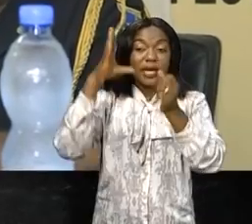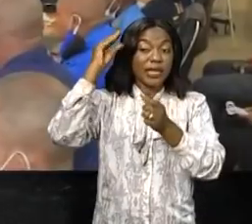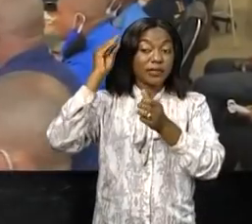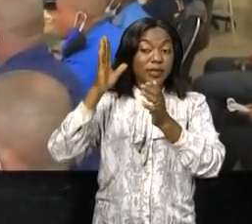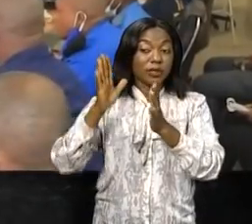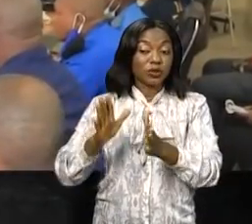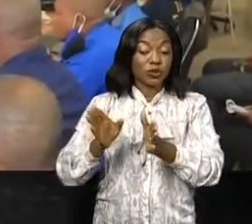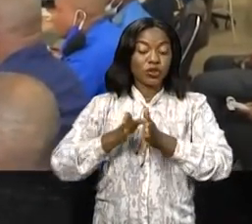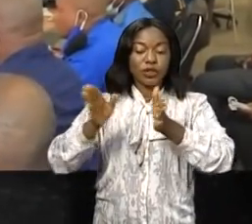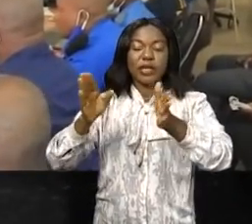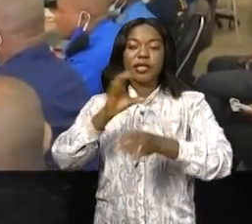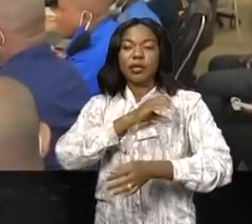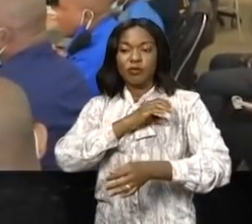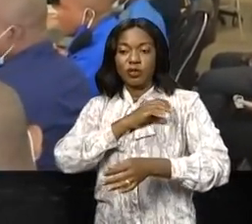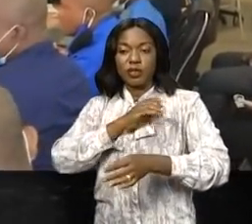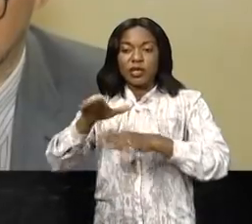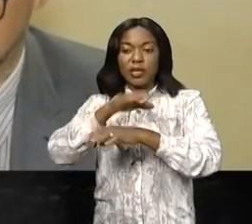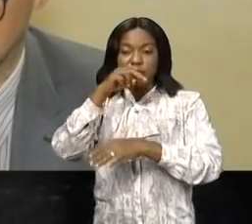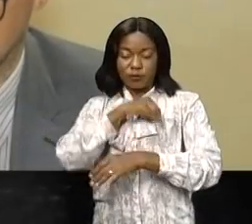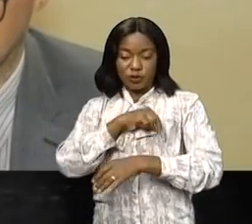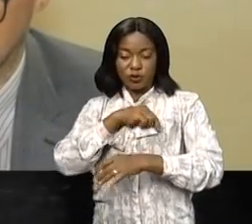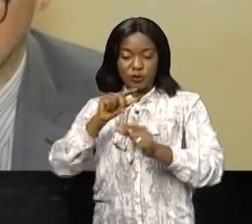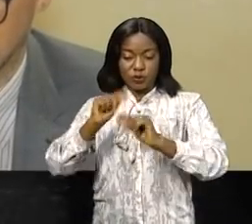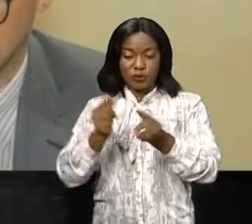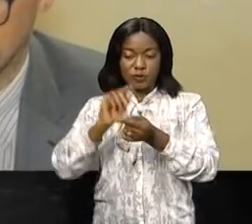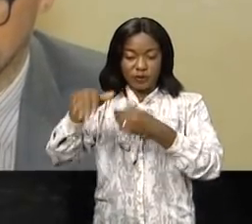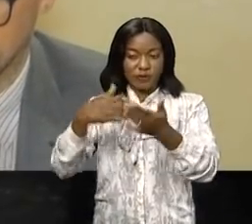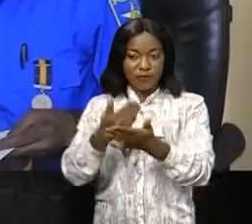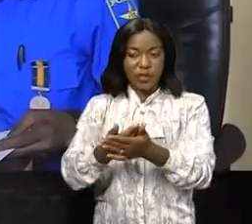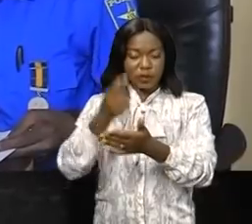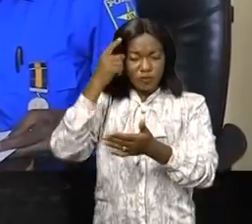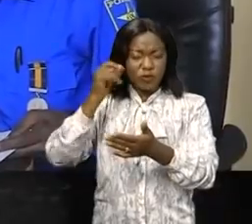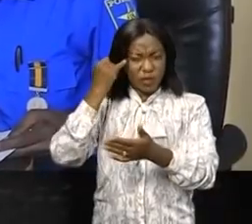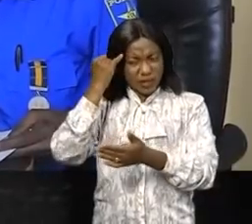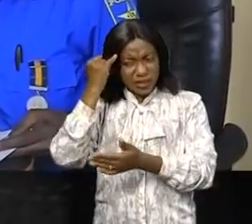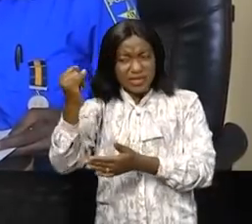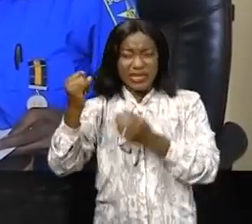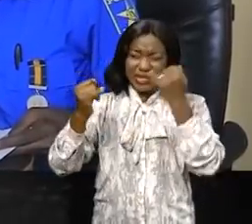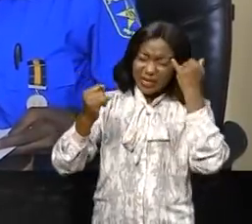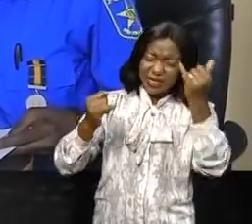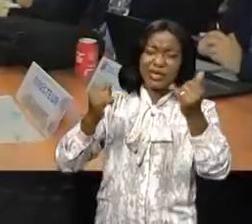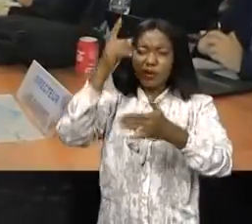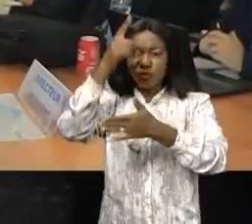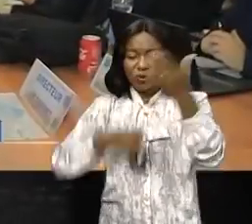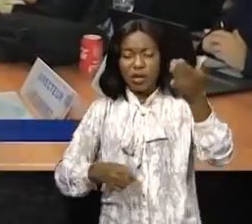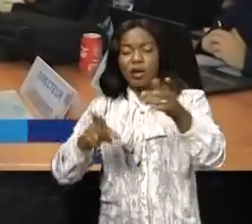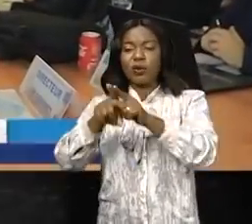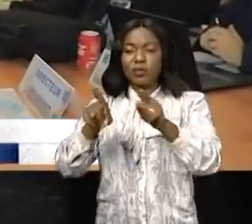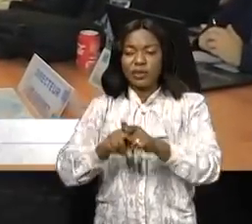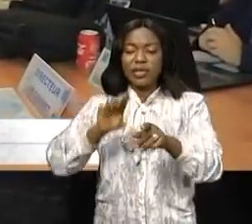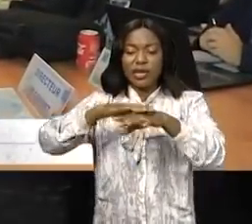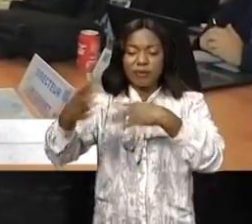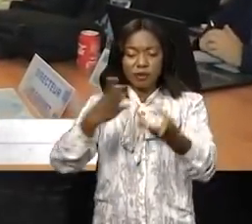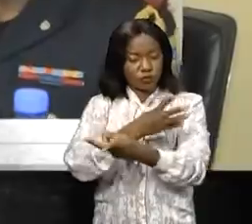dans l'exécution de ses missions, la délégation est venue s'enquérir du fonctionnement de cette structure qui fait